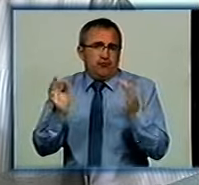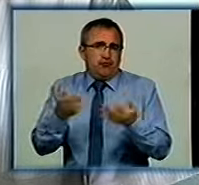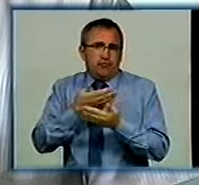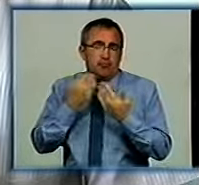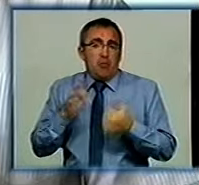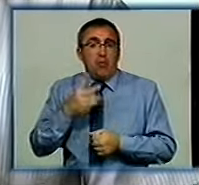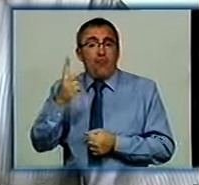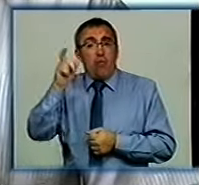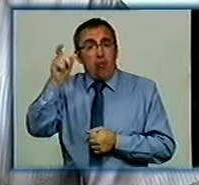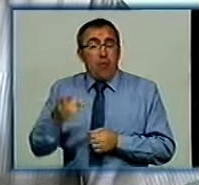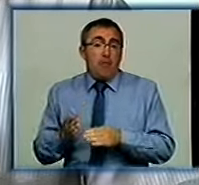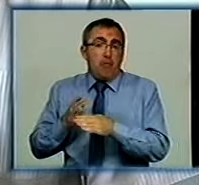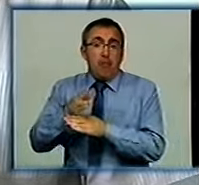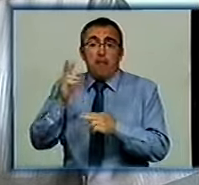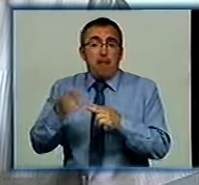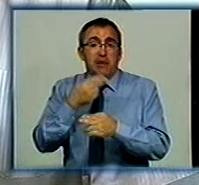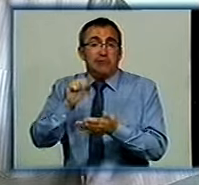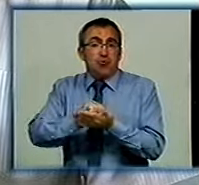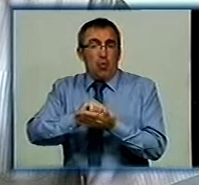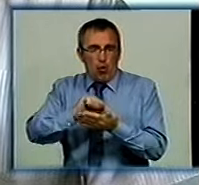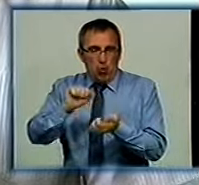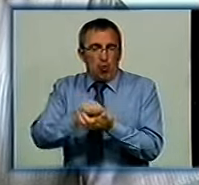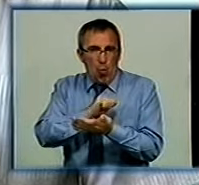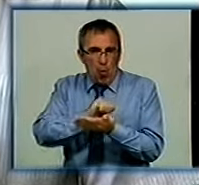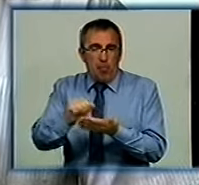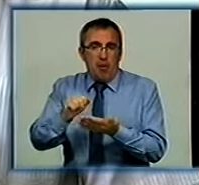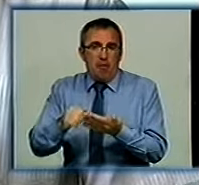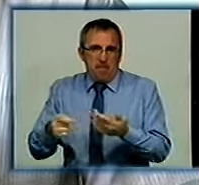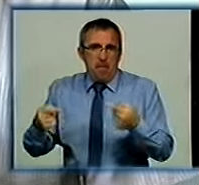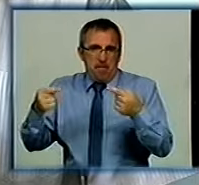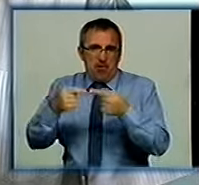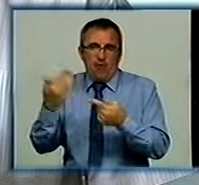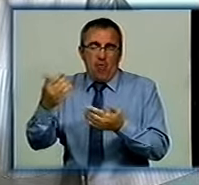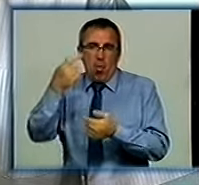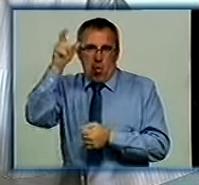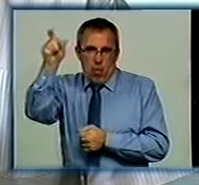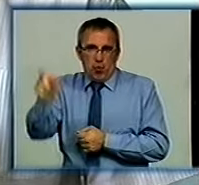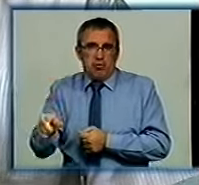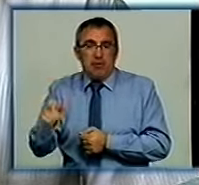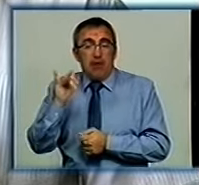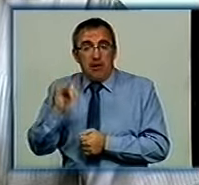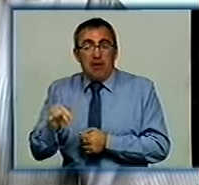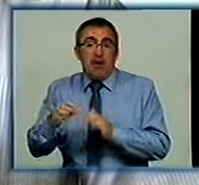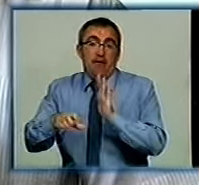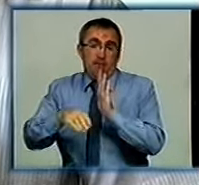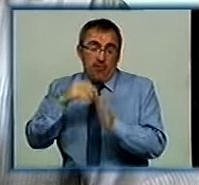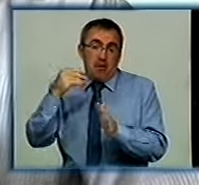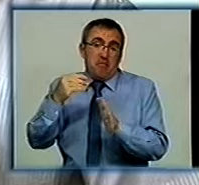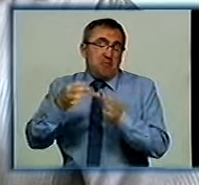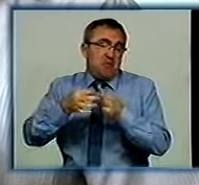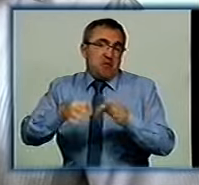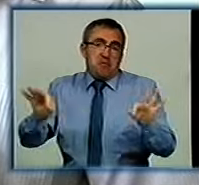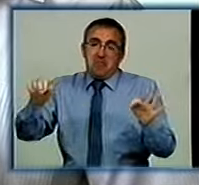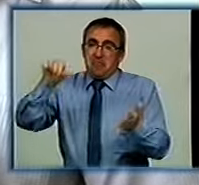Було двоє осіб, які прийшли без документа, які підтверджували б їхню особистость. А так, в принципі, вибори відбуваються прозоро-демократично,